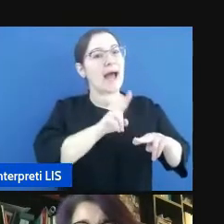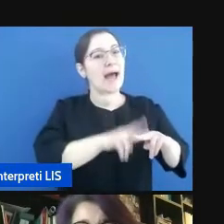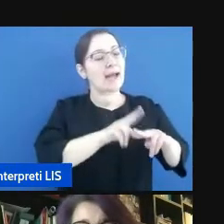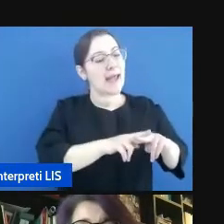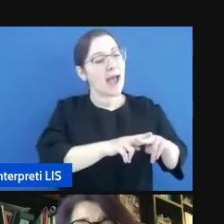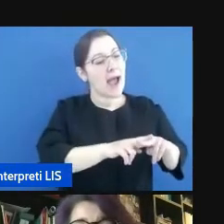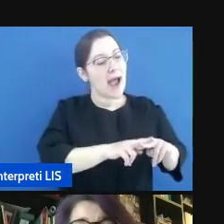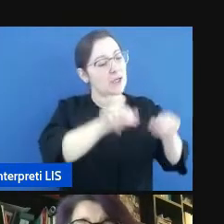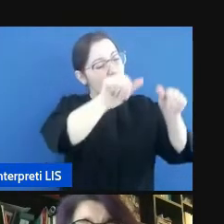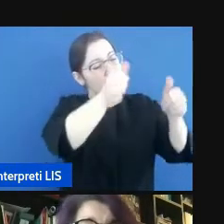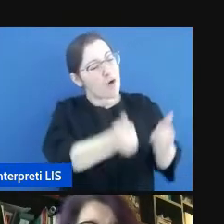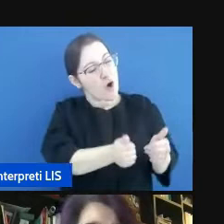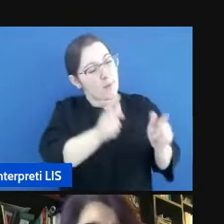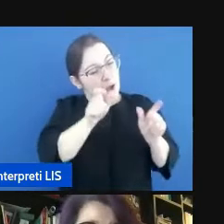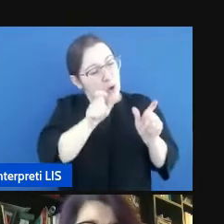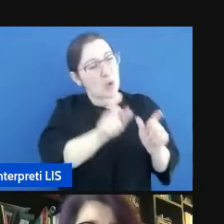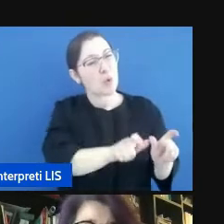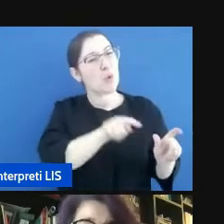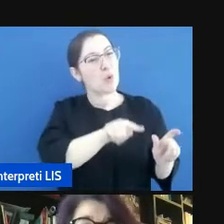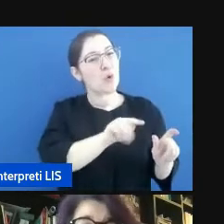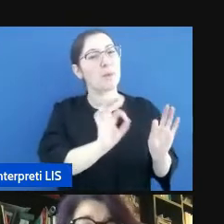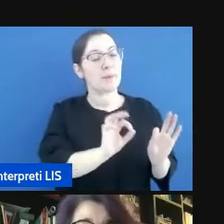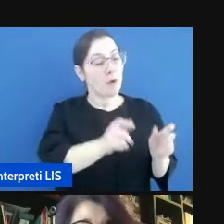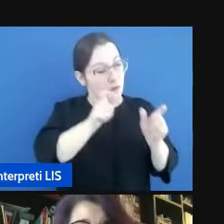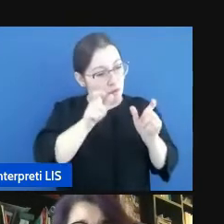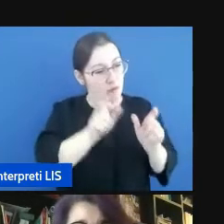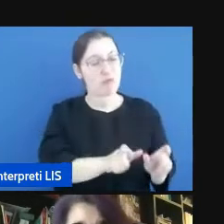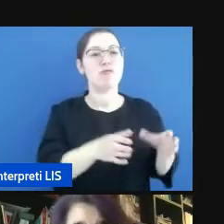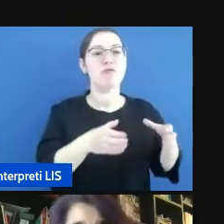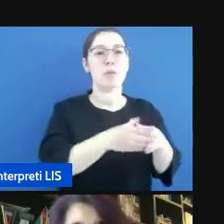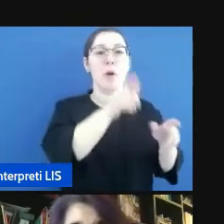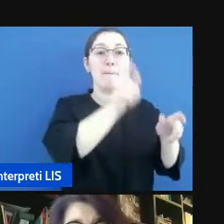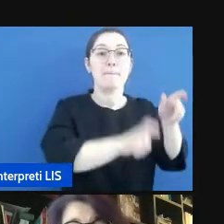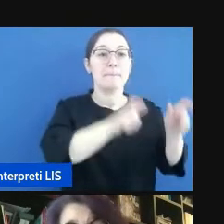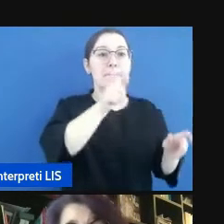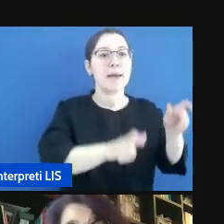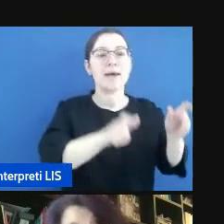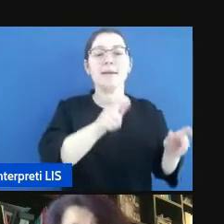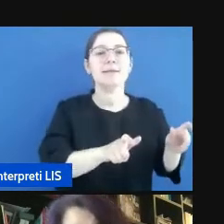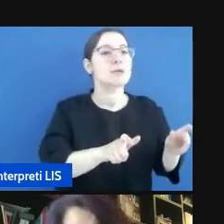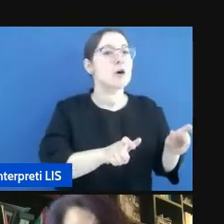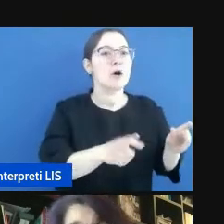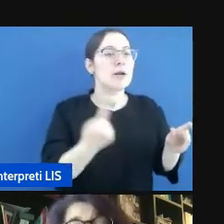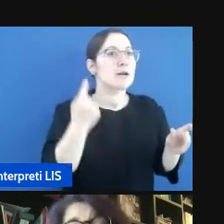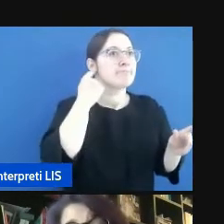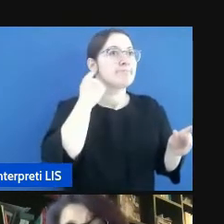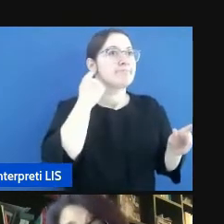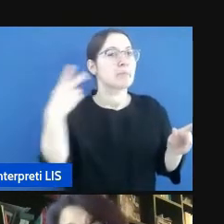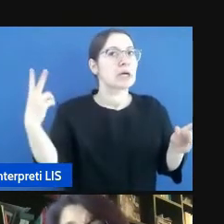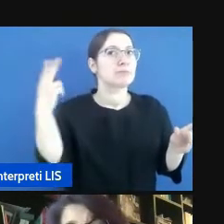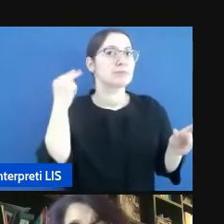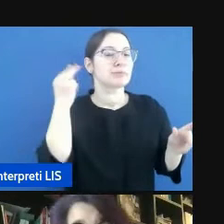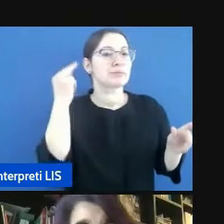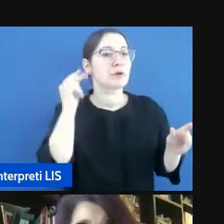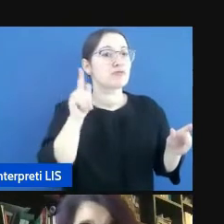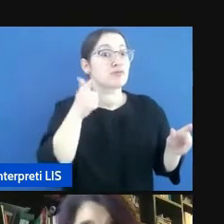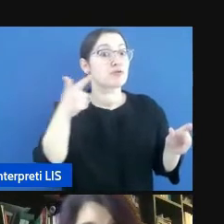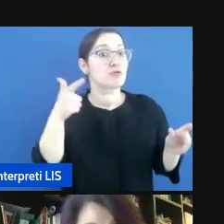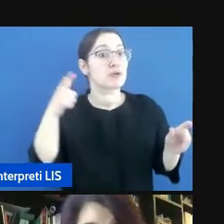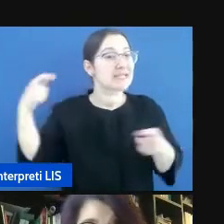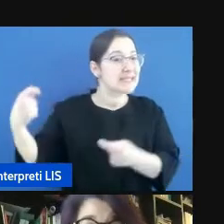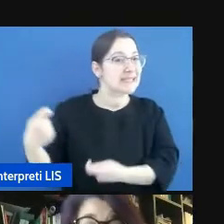quest'italiano che è tipico delle persone che non riescono ad arrivare, non ricevono l'input di alcuni